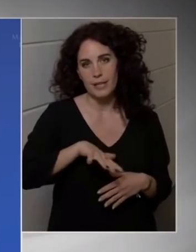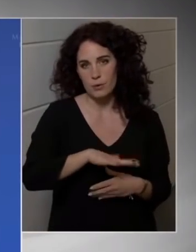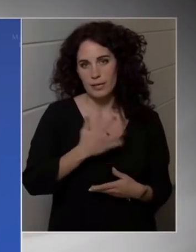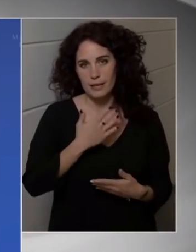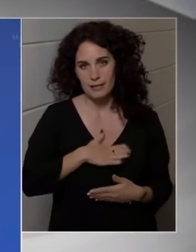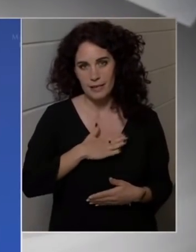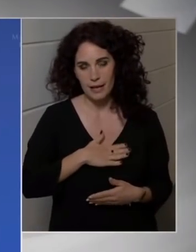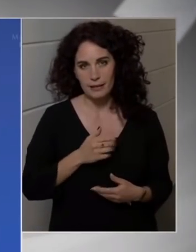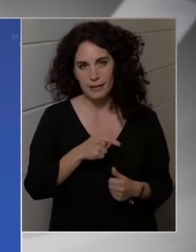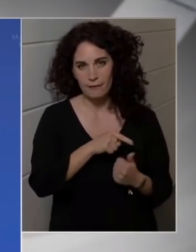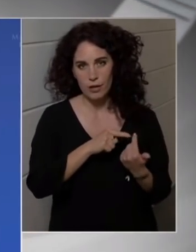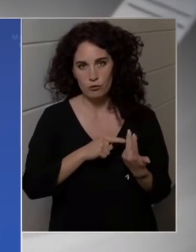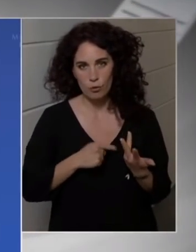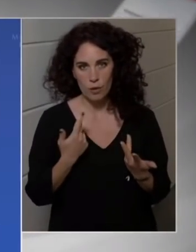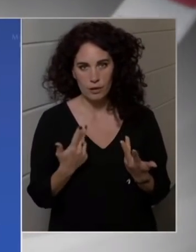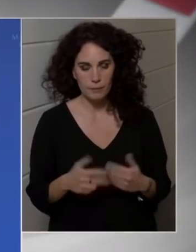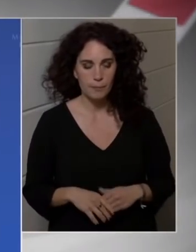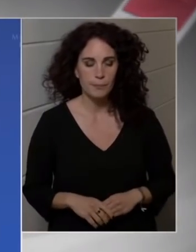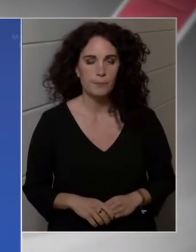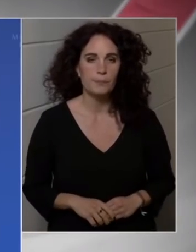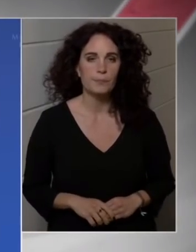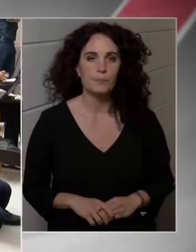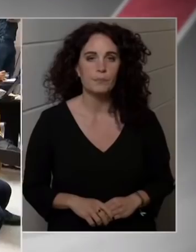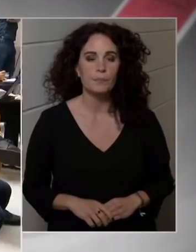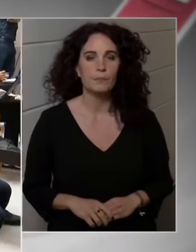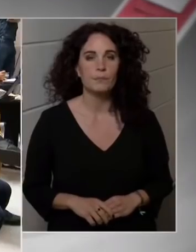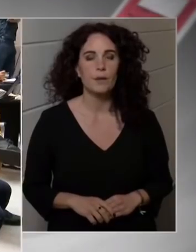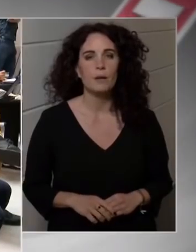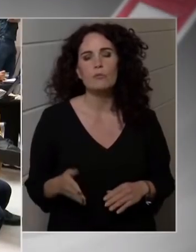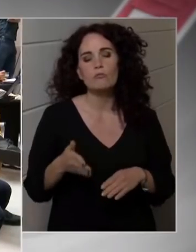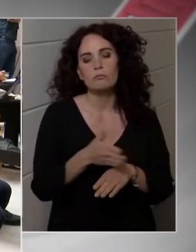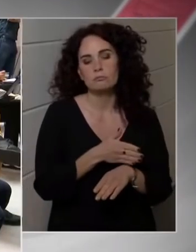és ezekhez nagyon érdekes számokat fogok rendelni önöktek.